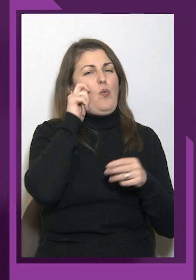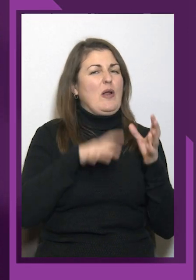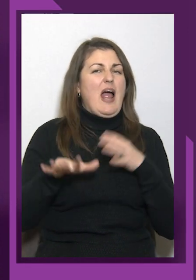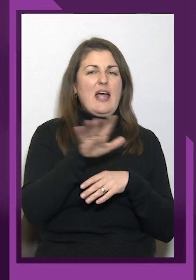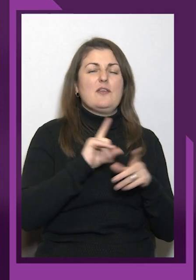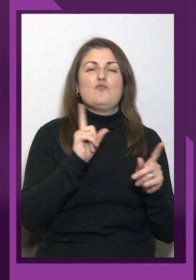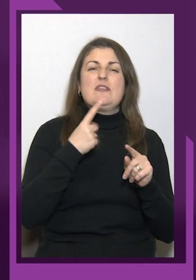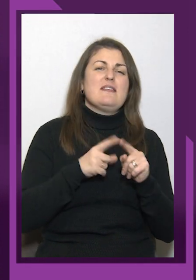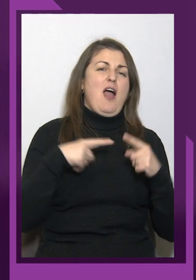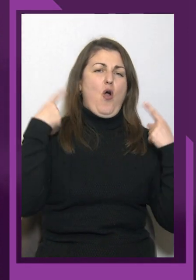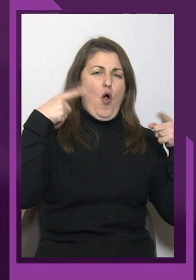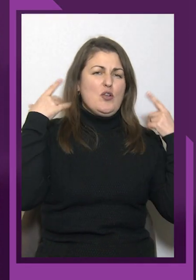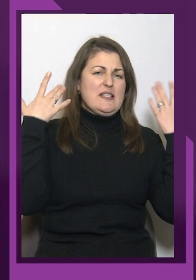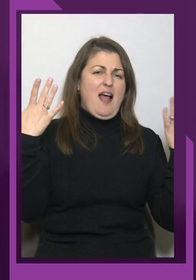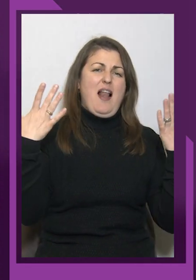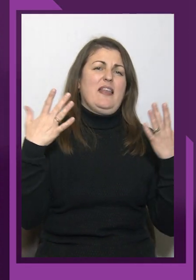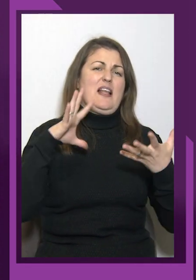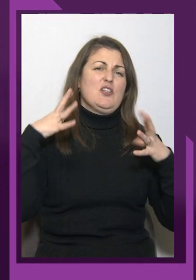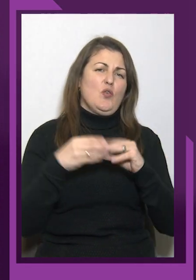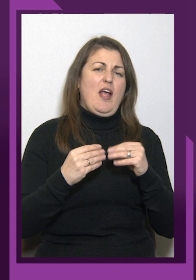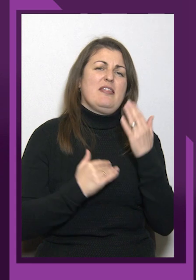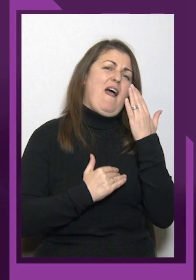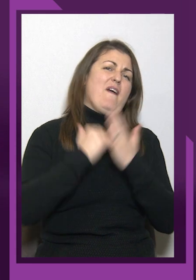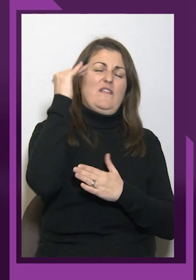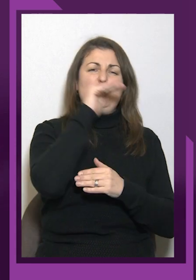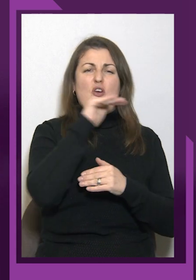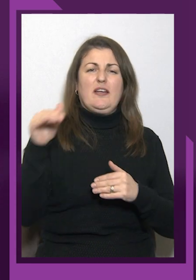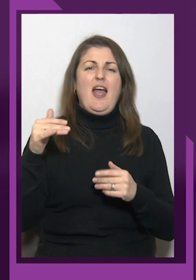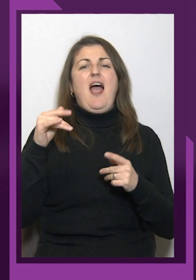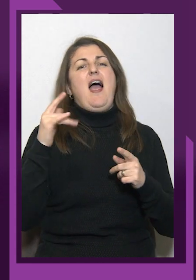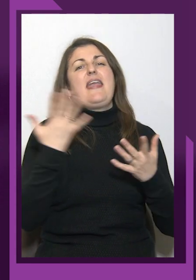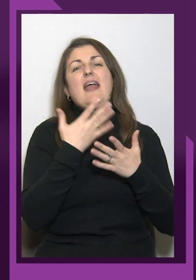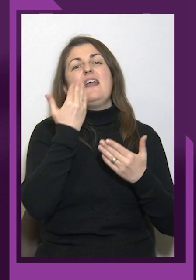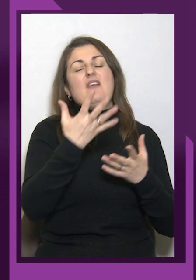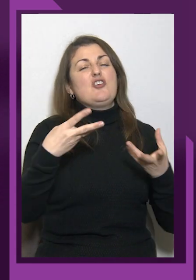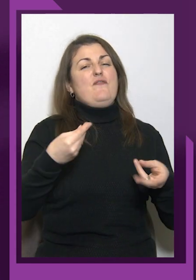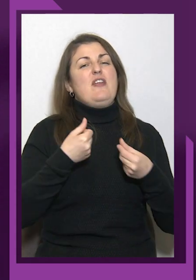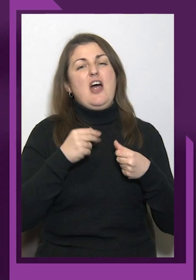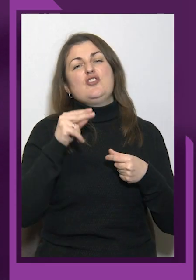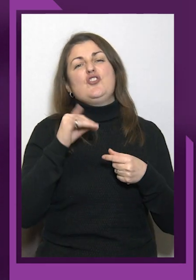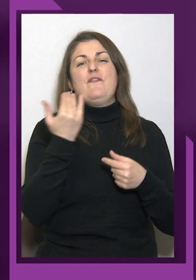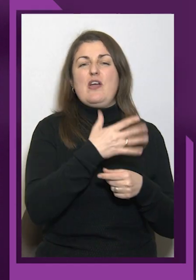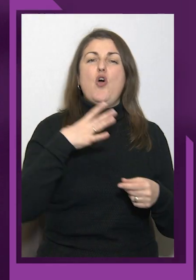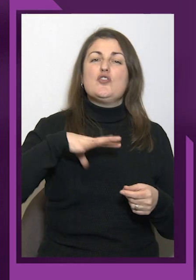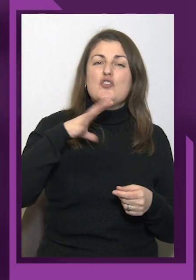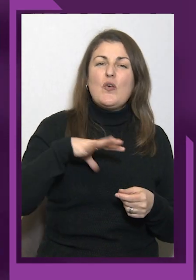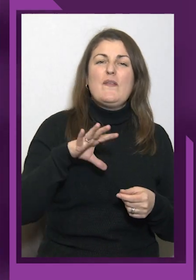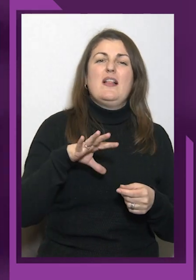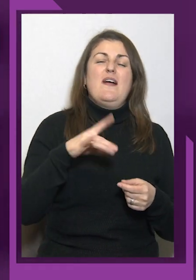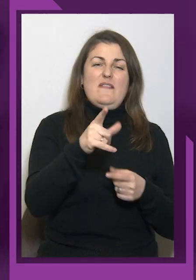готунку. Ну і які ваші враження? Чи ви очікували, готувалися саме до першого місця?